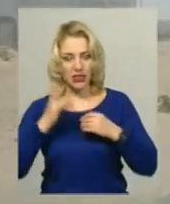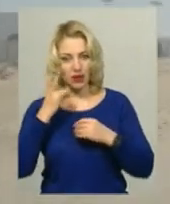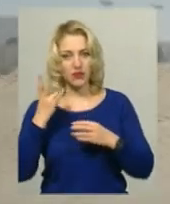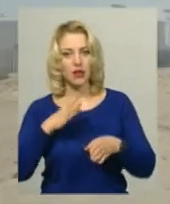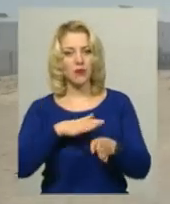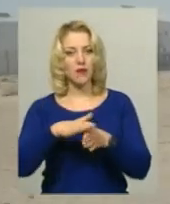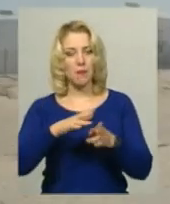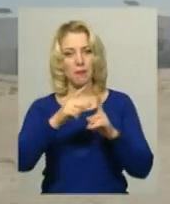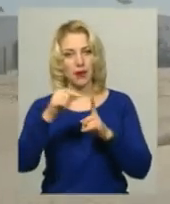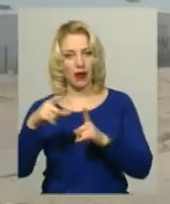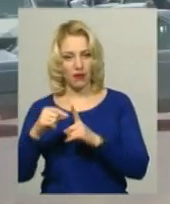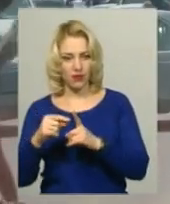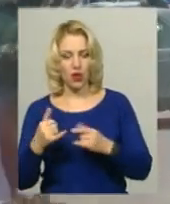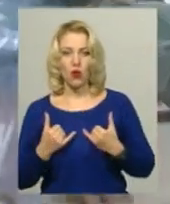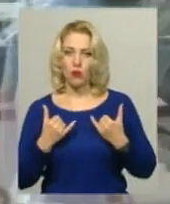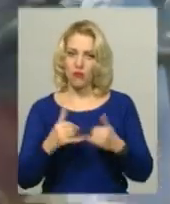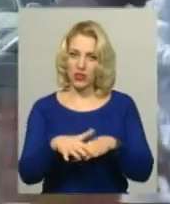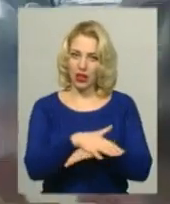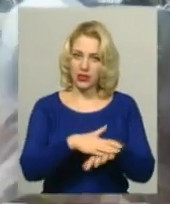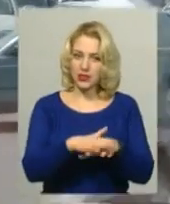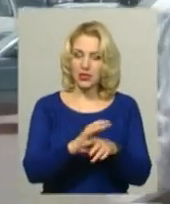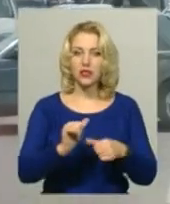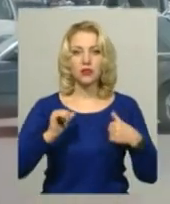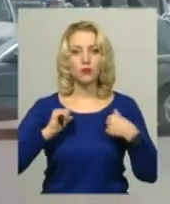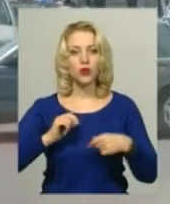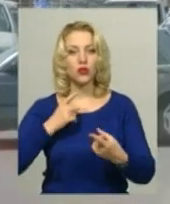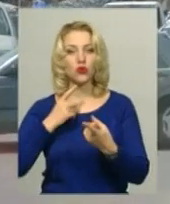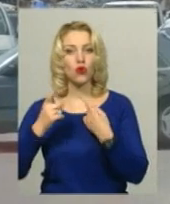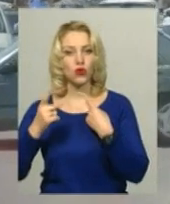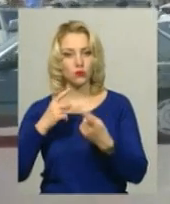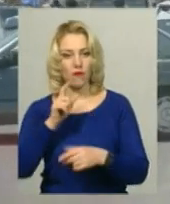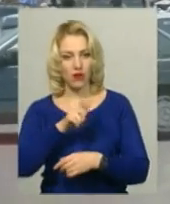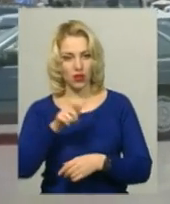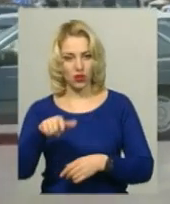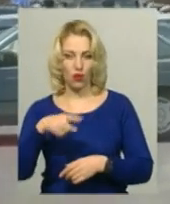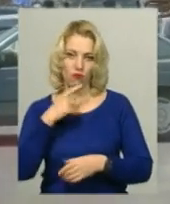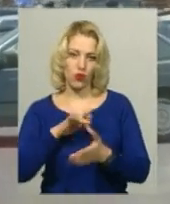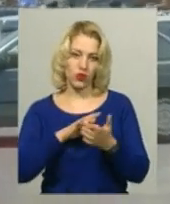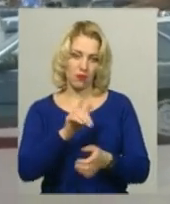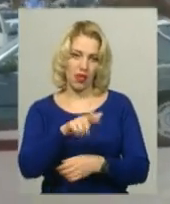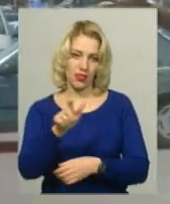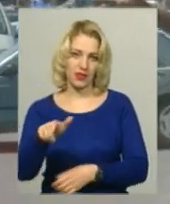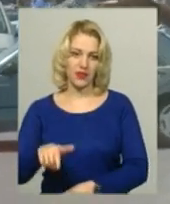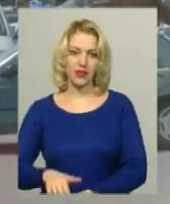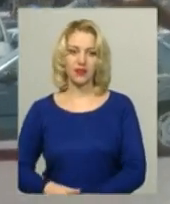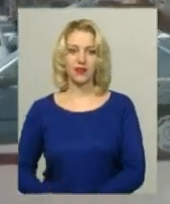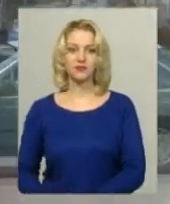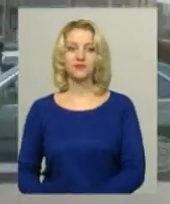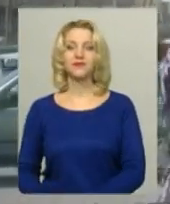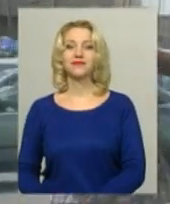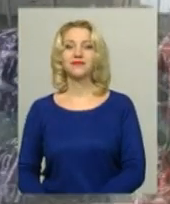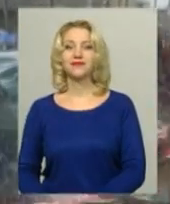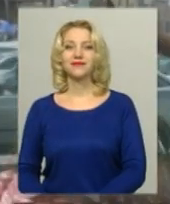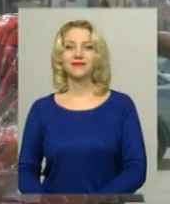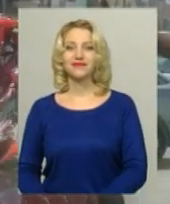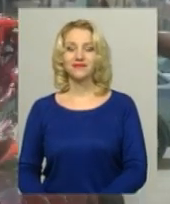дотримуватися правила, поважати місцеве населення і спокійно розмовляти зі співрозмовником, кажуть мандрівники. Леся Боровець, Дем'ян Цегольник, новини